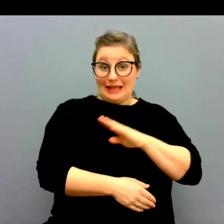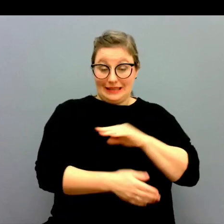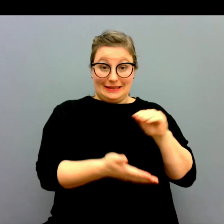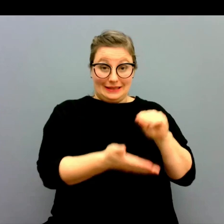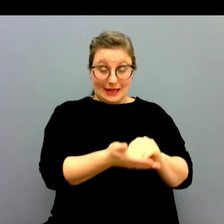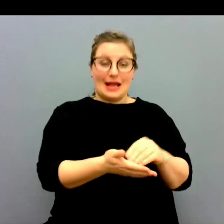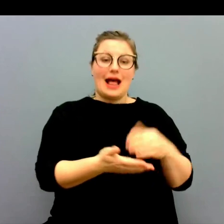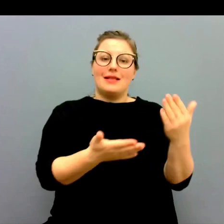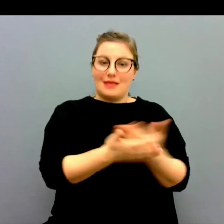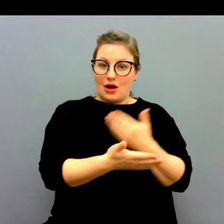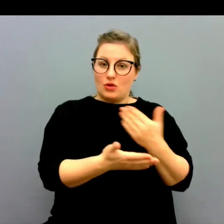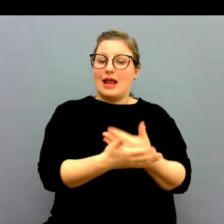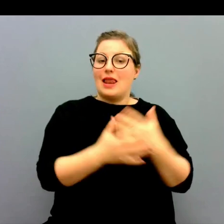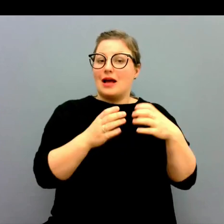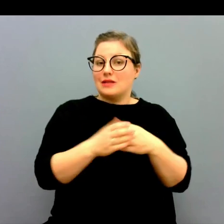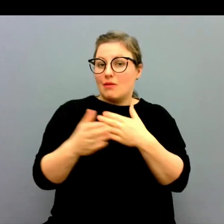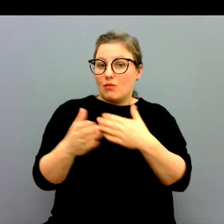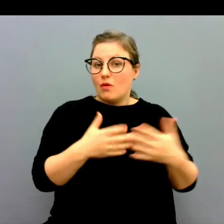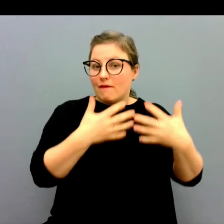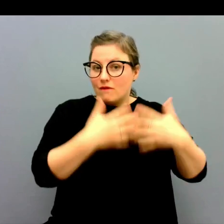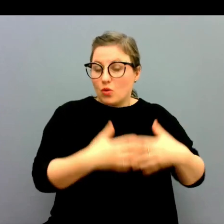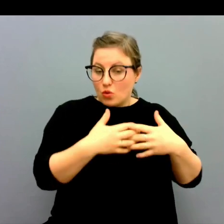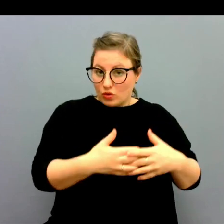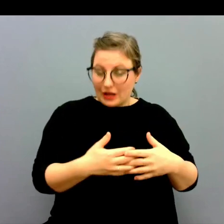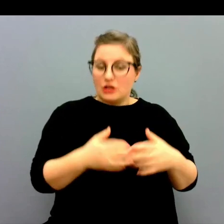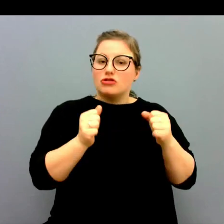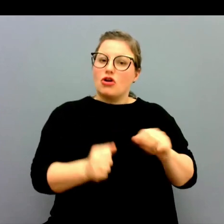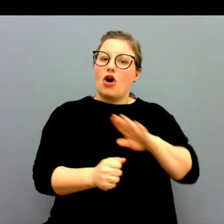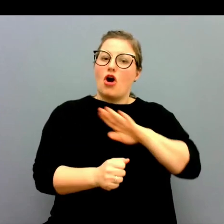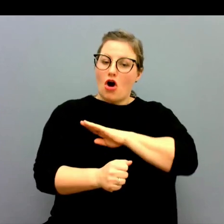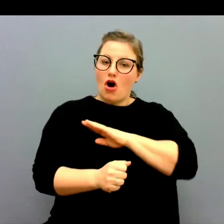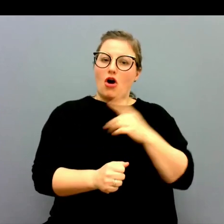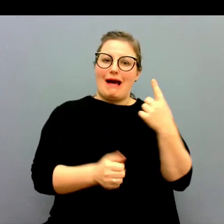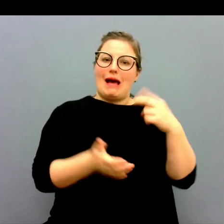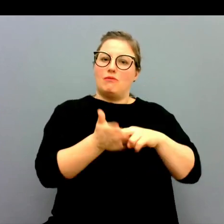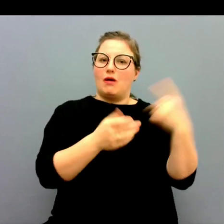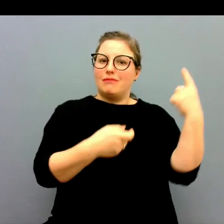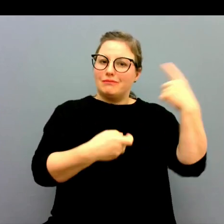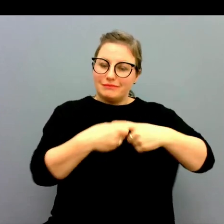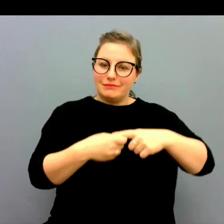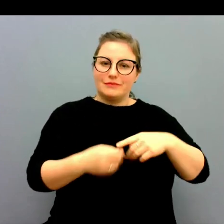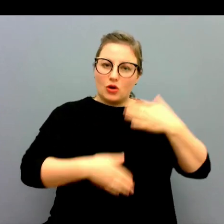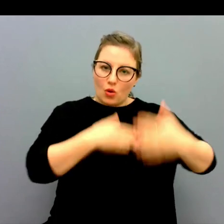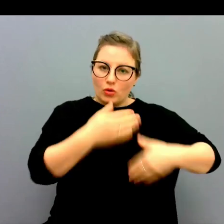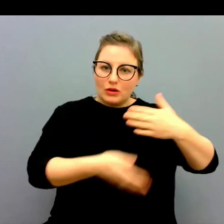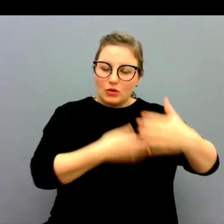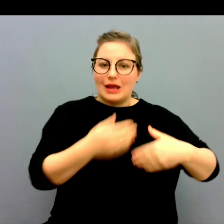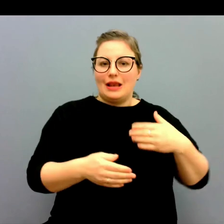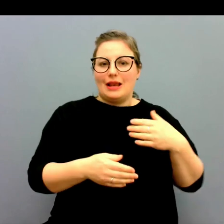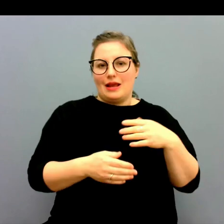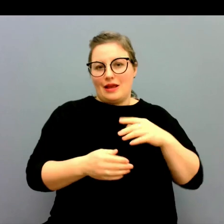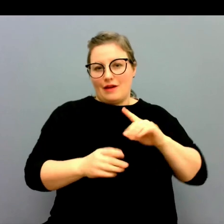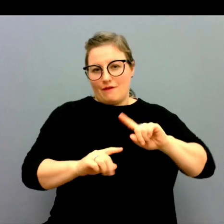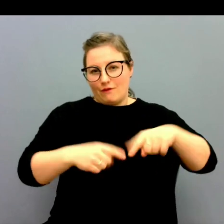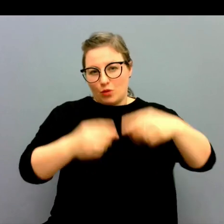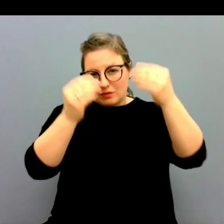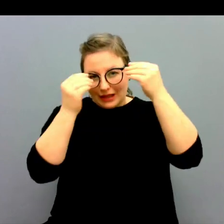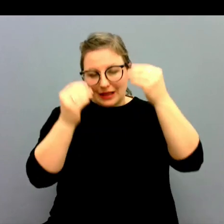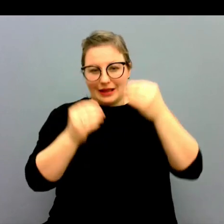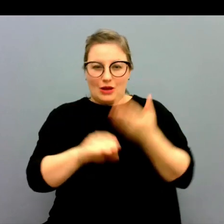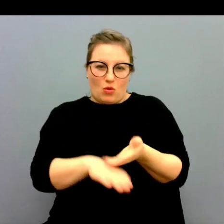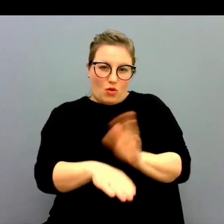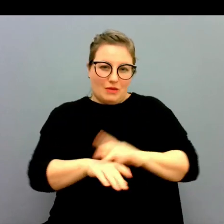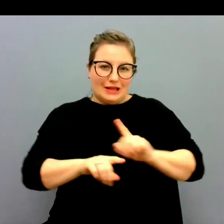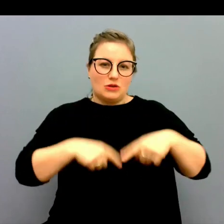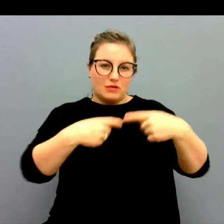den här nationella samordningsfunktionen ska ha en plan för kontinuerlig fortbildning och kompetensutveckling. Och